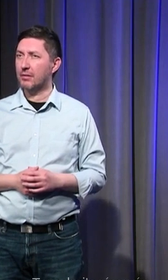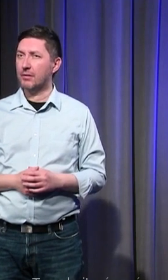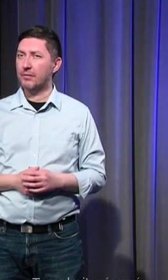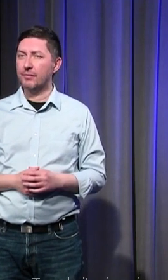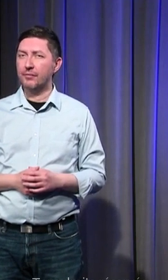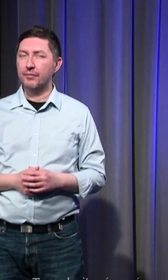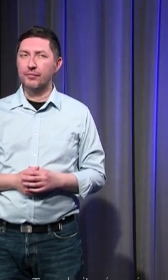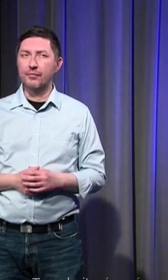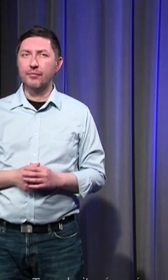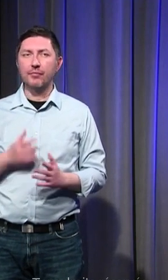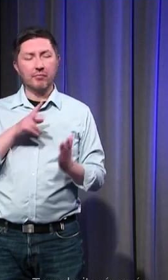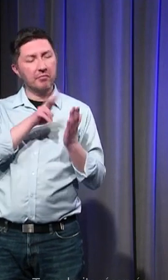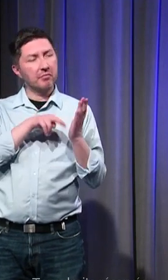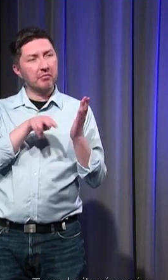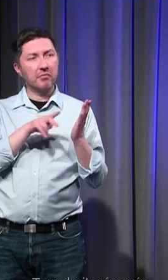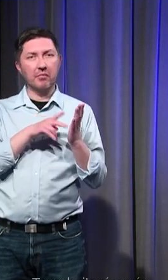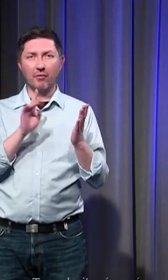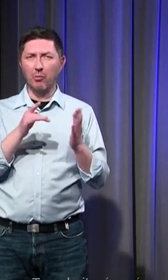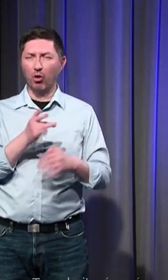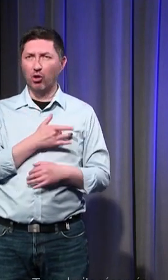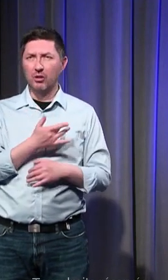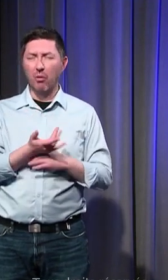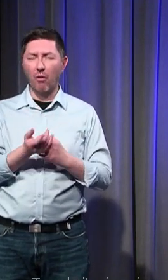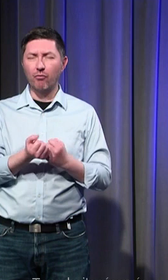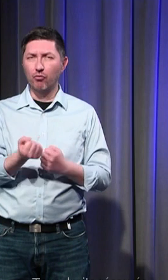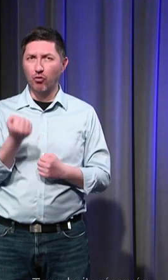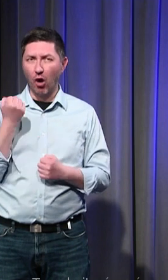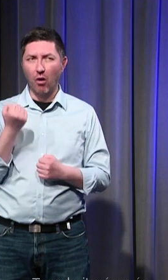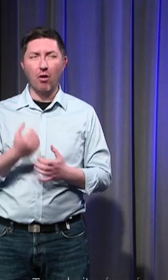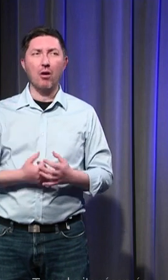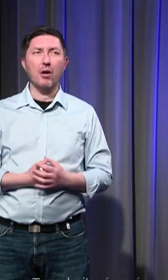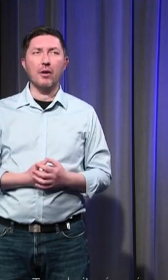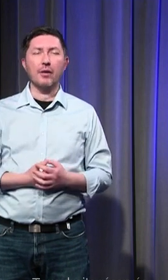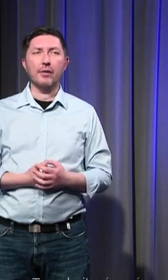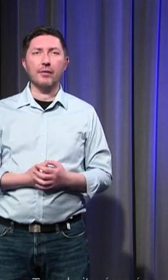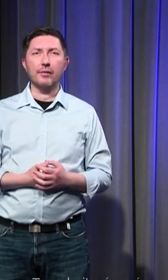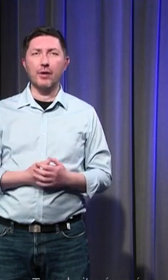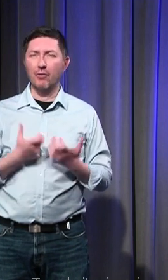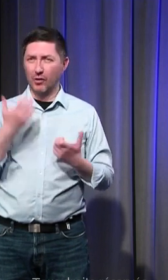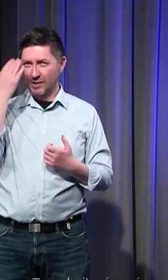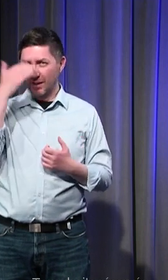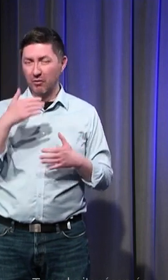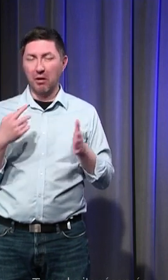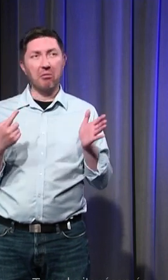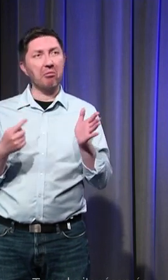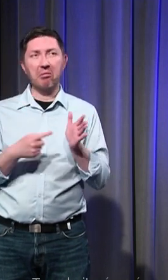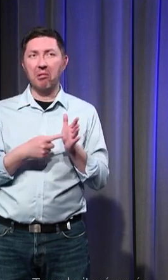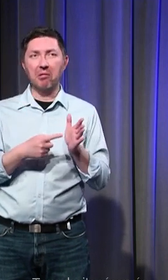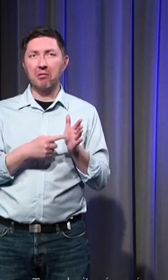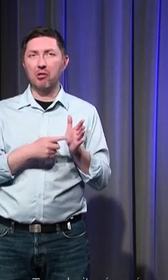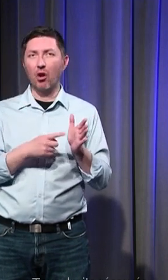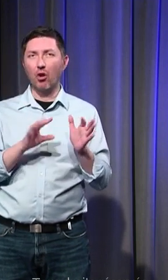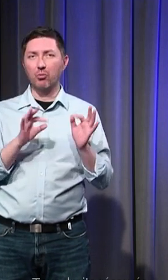il y avait des textes qui montraient que c'était des sentiments très très forts et je voulais savoir à partir de quel moment est-ce que ces